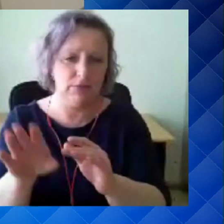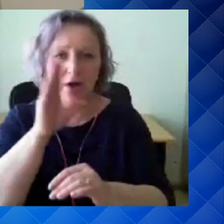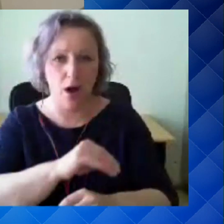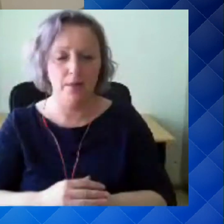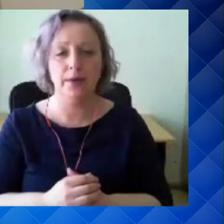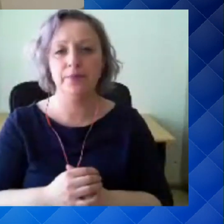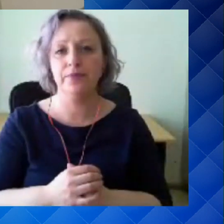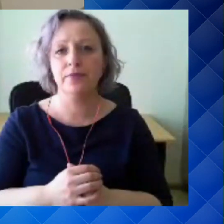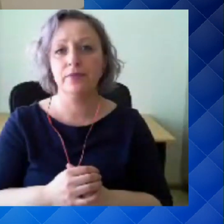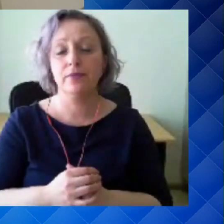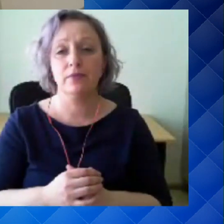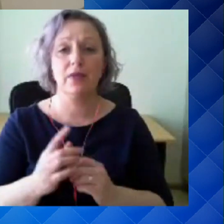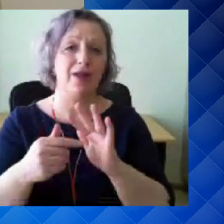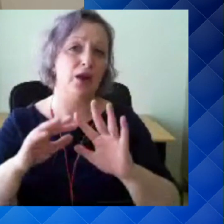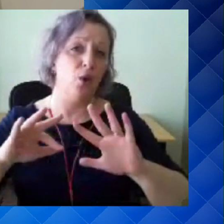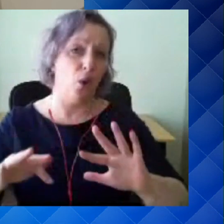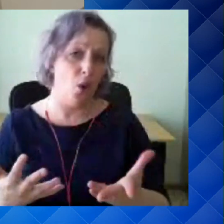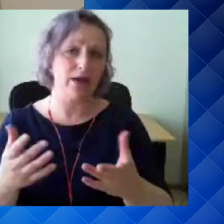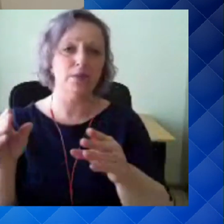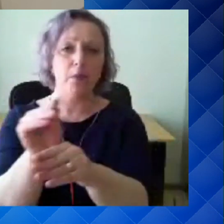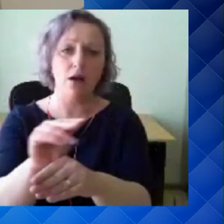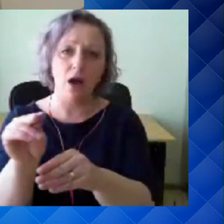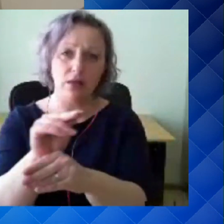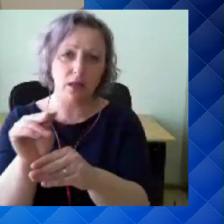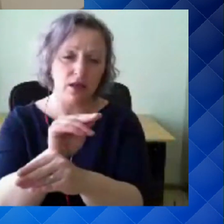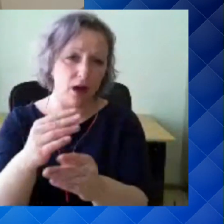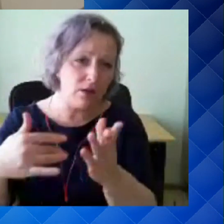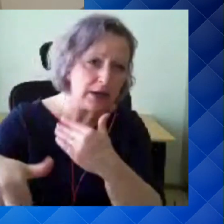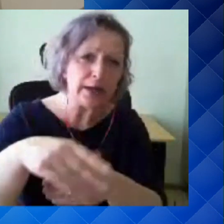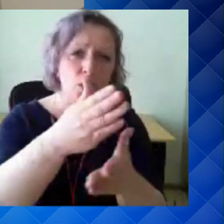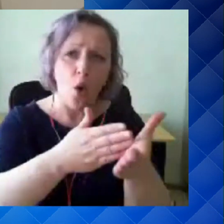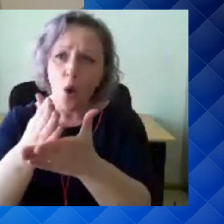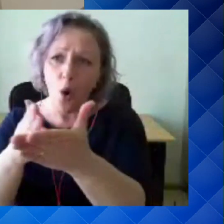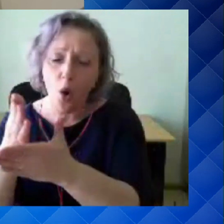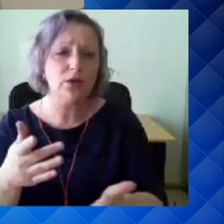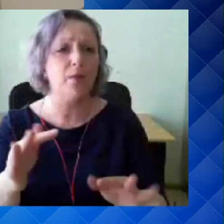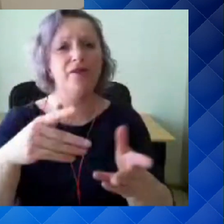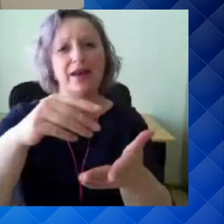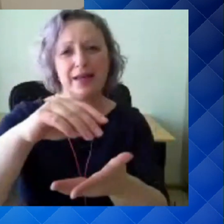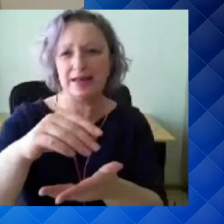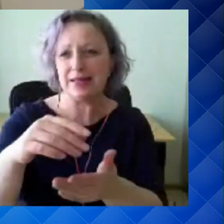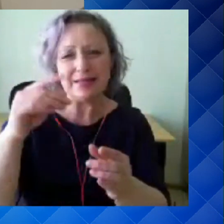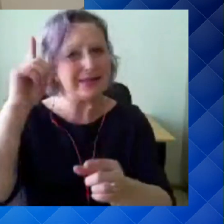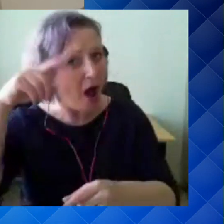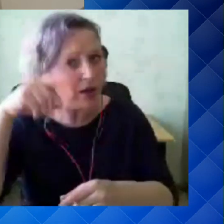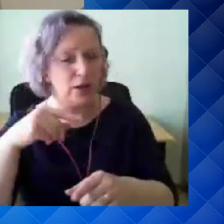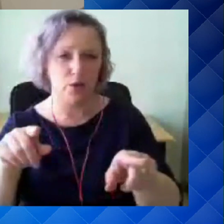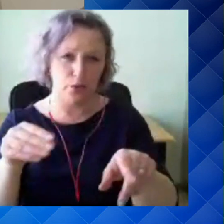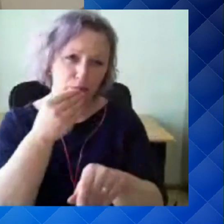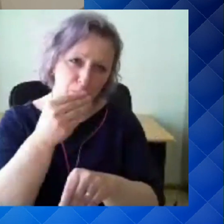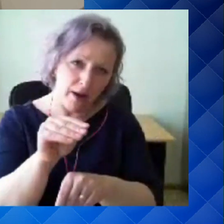siis parandada kõigi osapoolta olukorra teadlikust, on siis välja töötatud ka selline